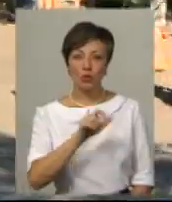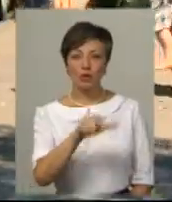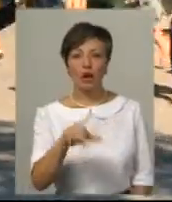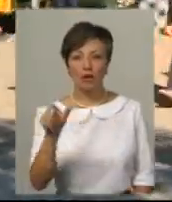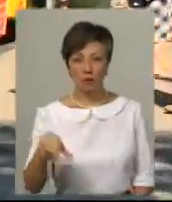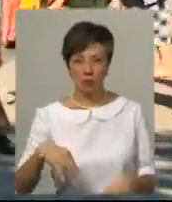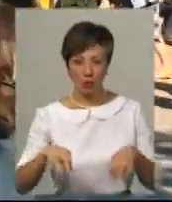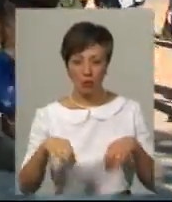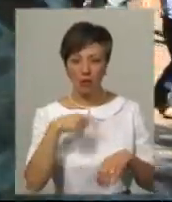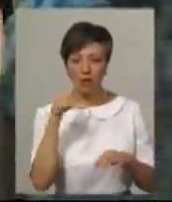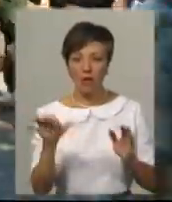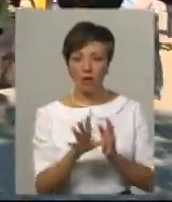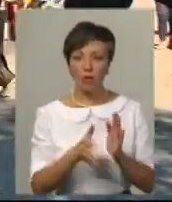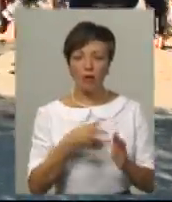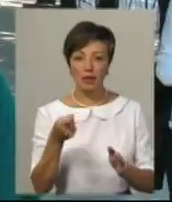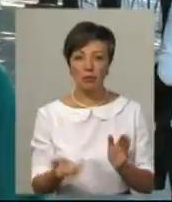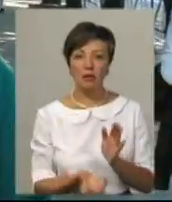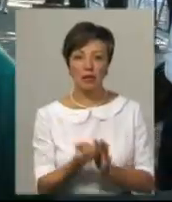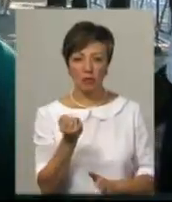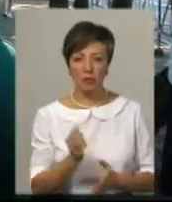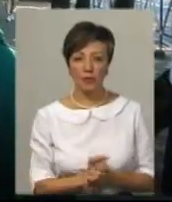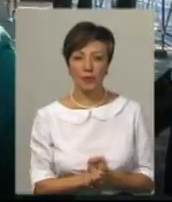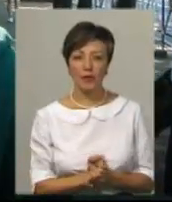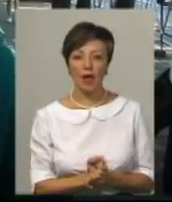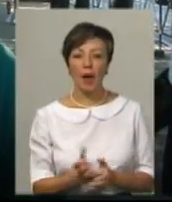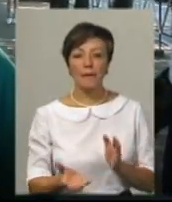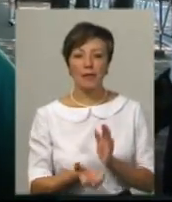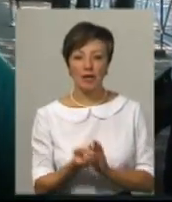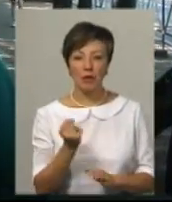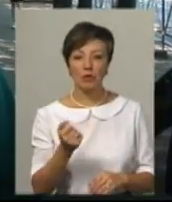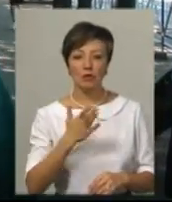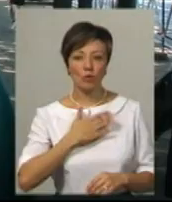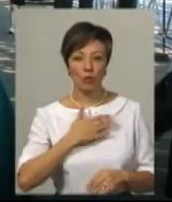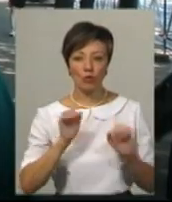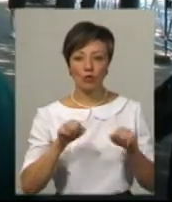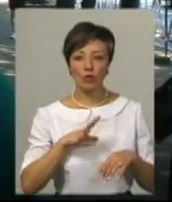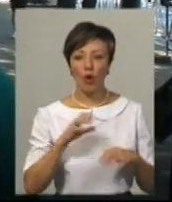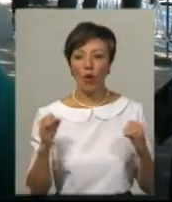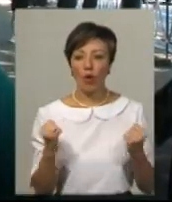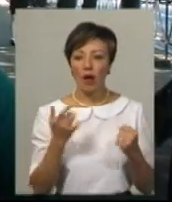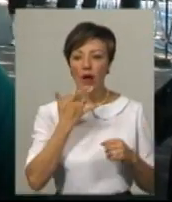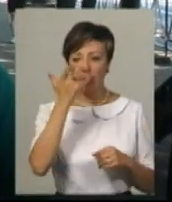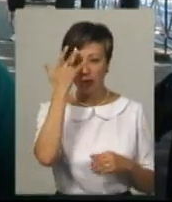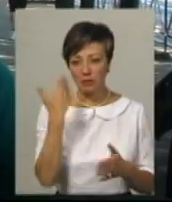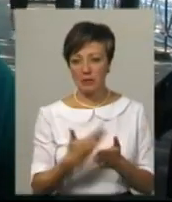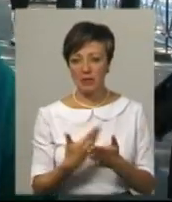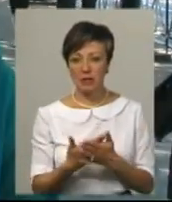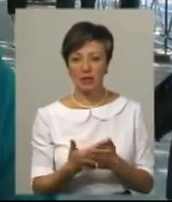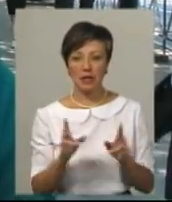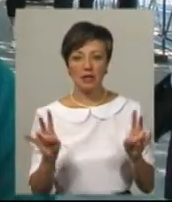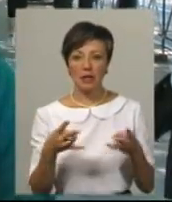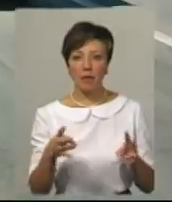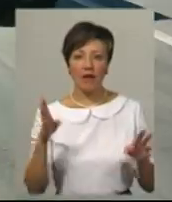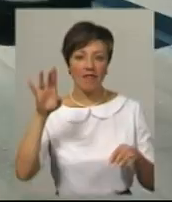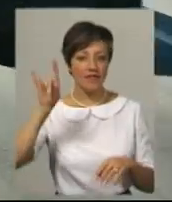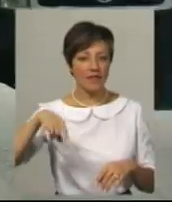транспортом. Каже, електронну петицію підтримує. Підтримую, тому що зимою може бути холодно, а літом, мені кажуть, кондиціонерів не треба, бо вікна